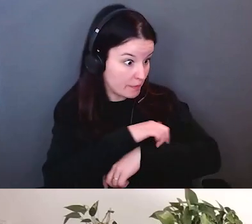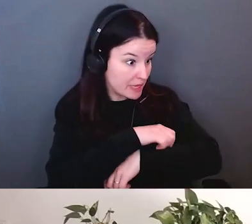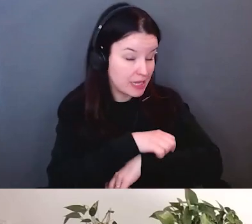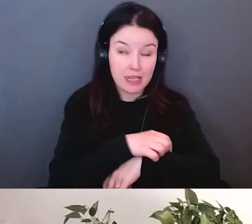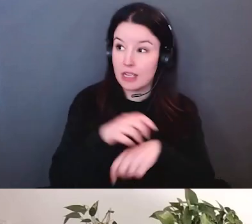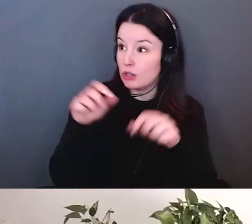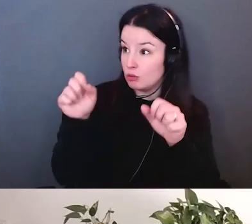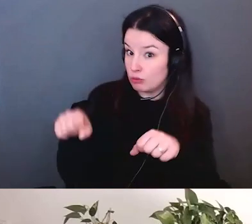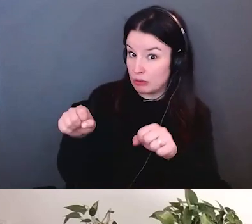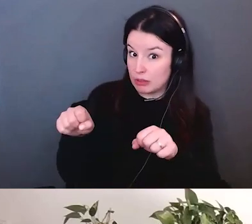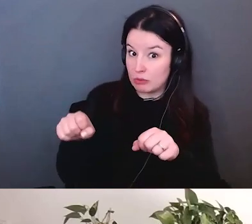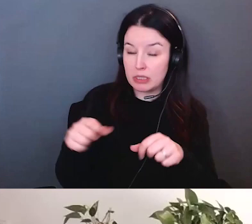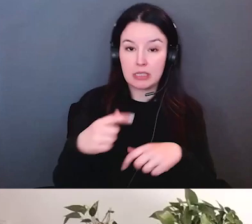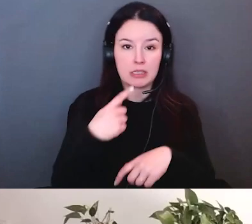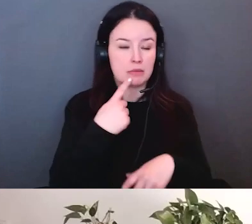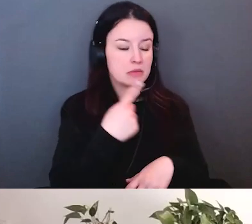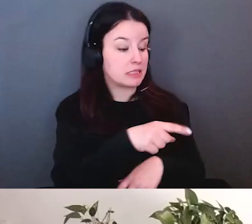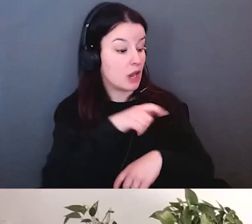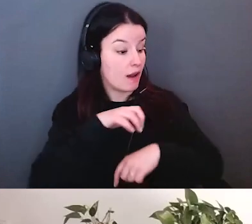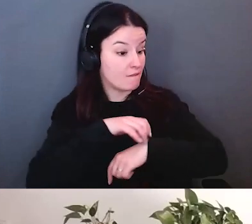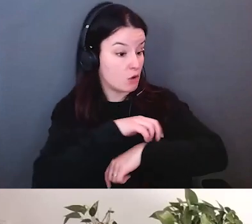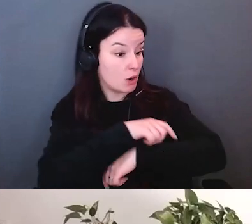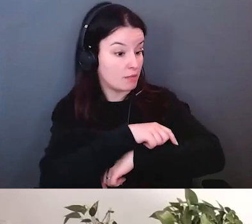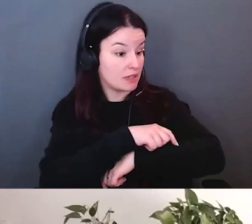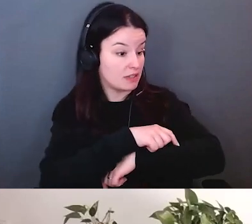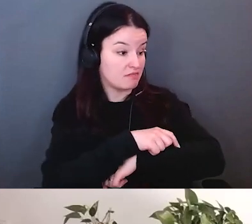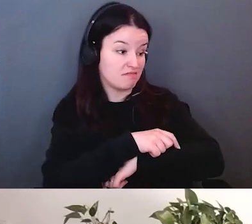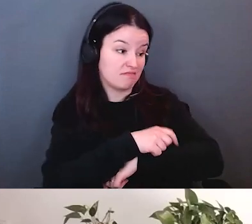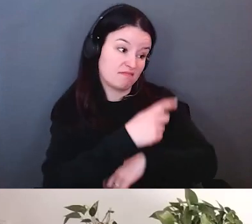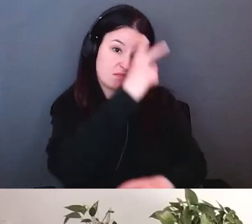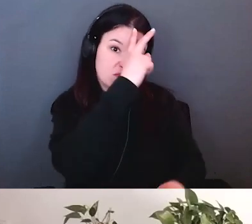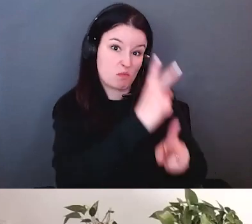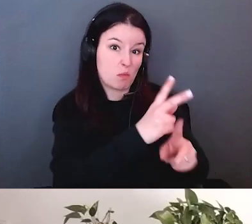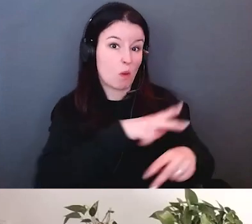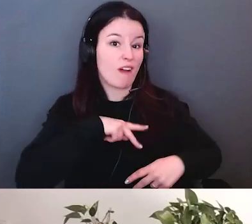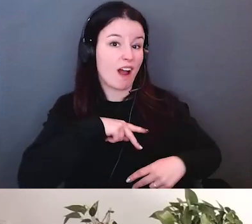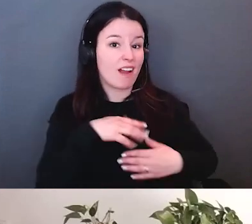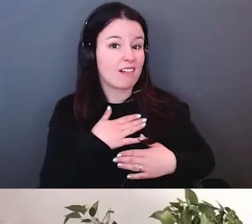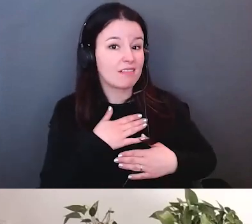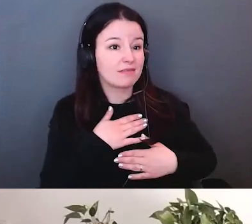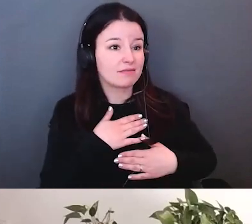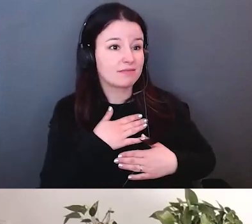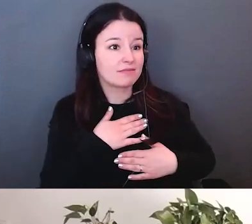et on voyait la beauté qui nous entourait les fenêtres étaient